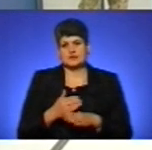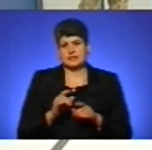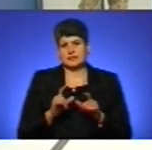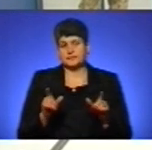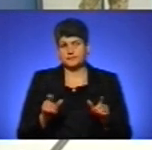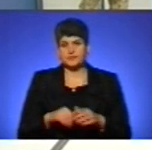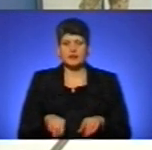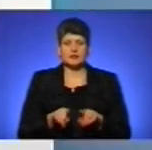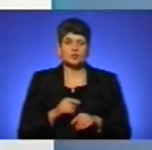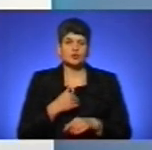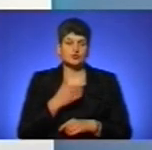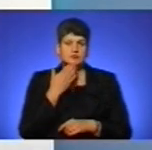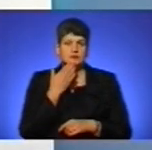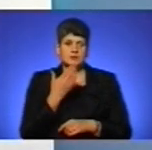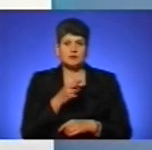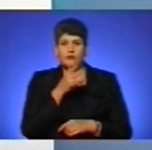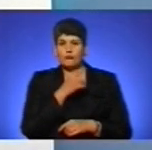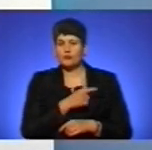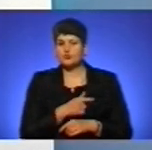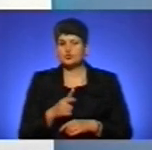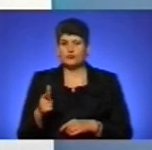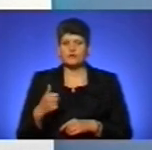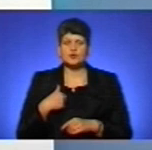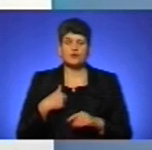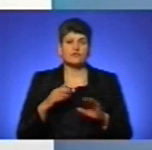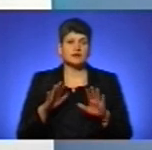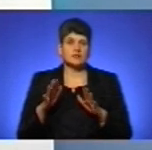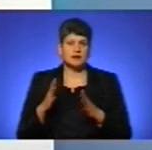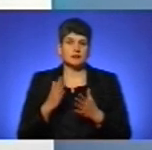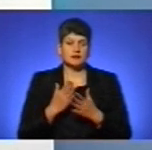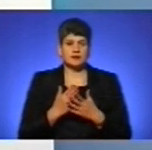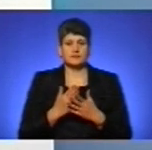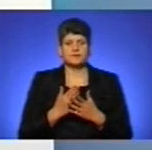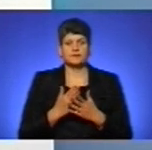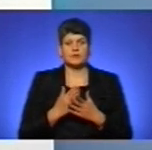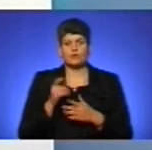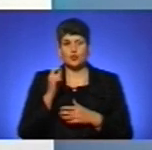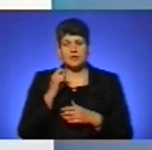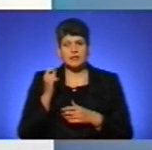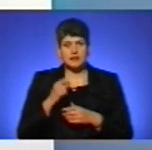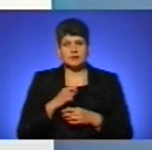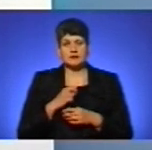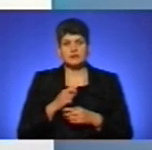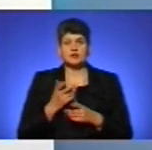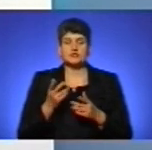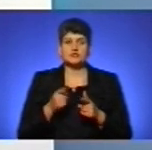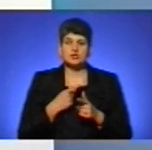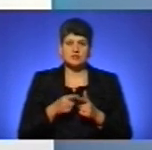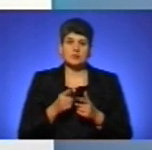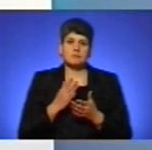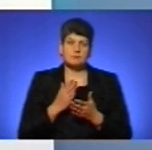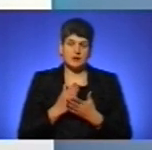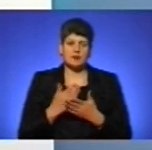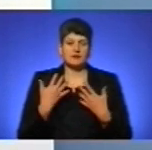І також хочу запитати упродовж військових дій, які тривають наразі в Україні, чи зазнала втрат 44